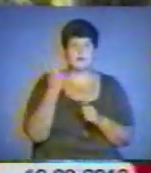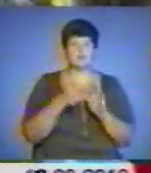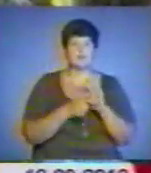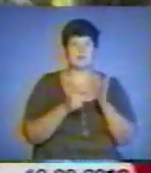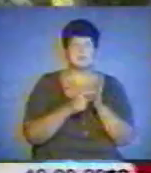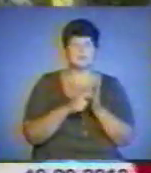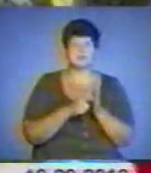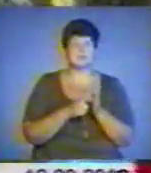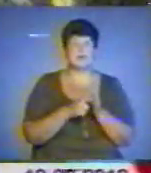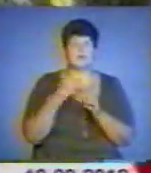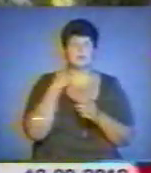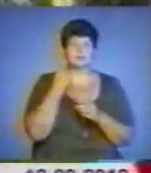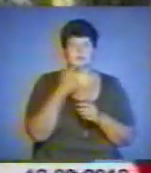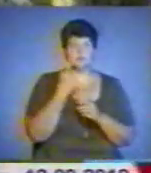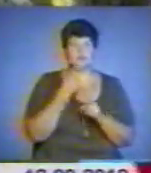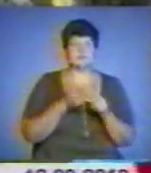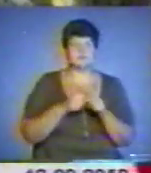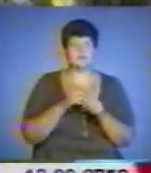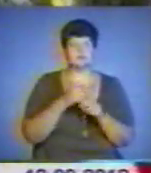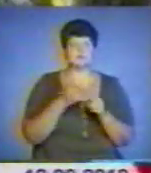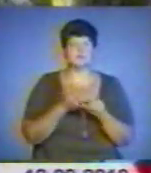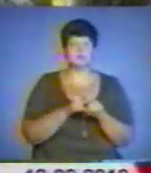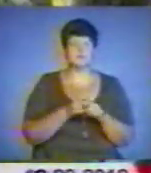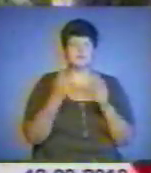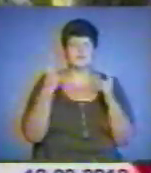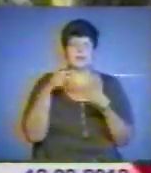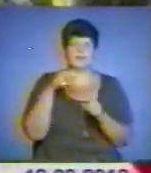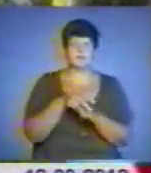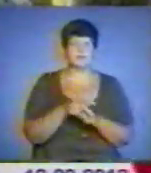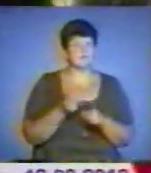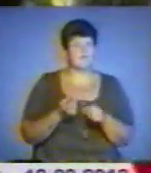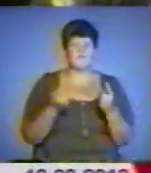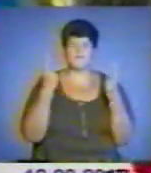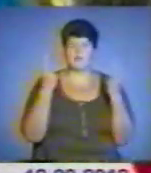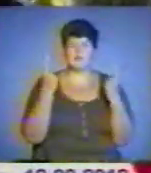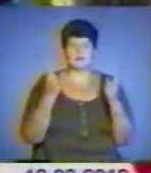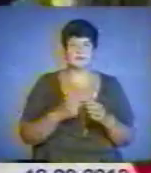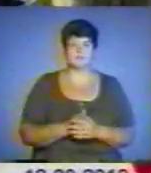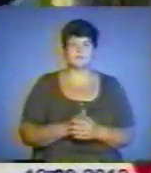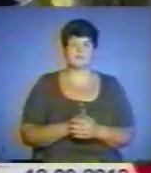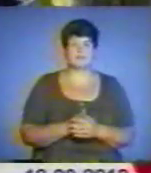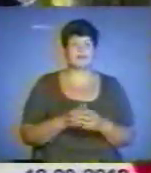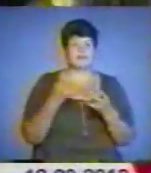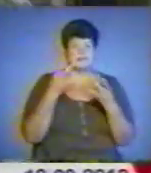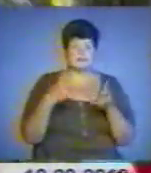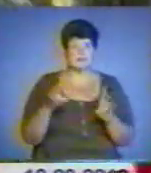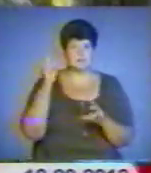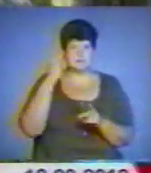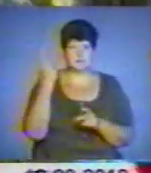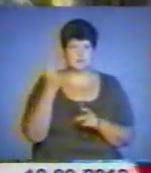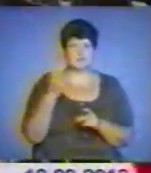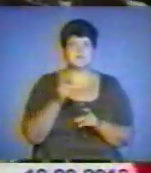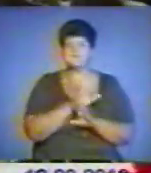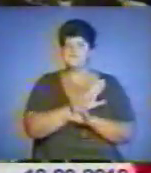будуть краще знати англійську, чи все-таки це велике навантаження? Велике. Отже, ти думаєш, що з першого класу не варто вивчати англійську?